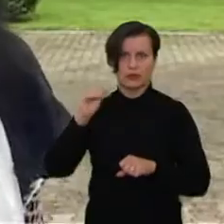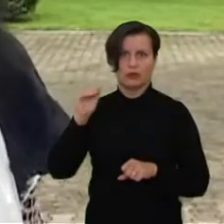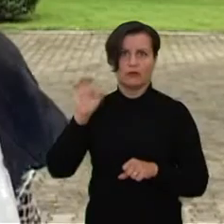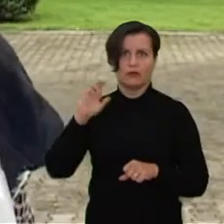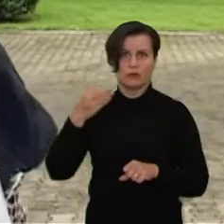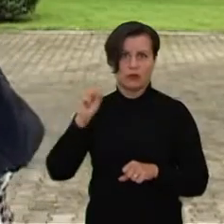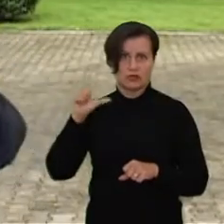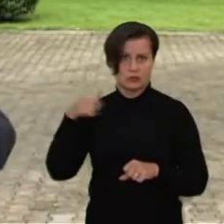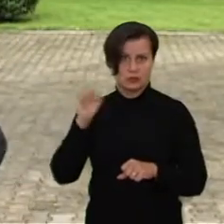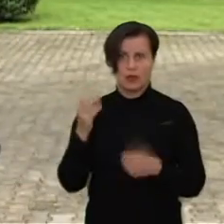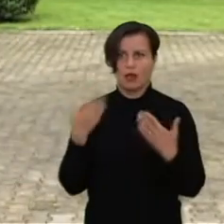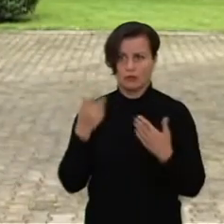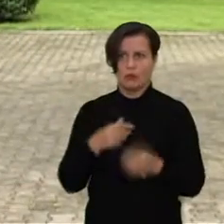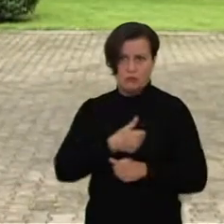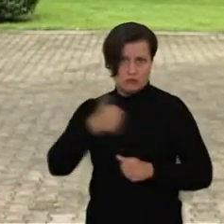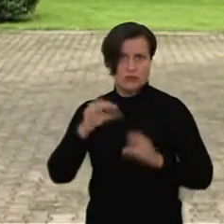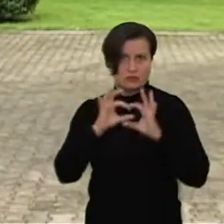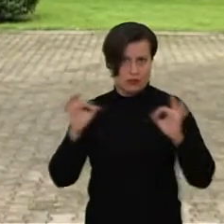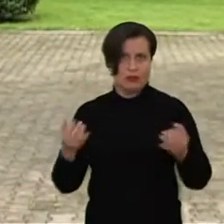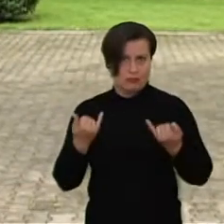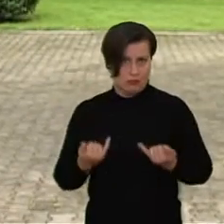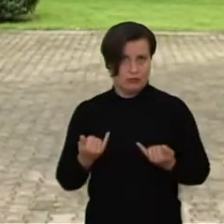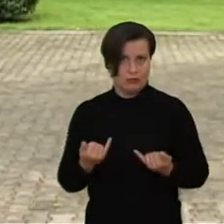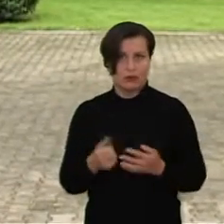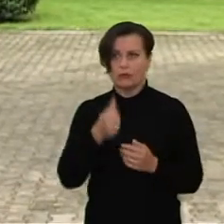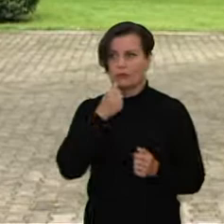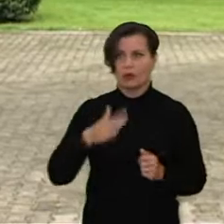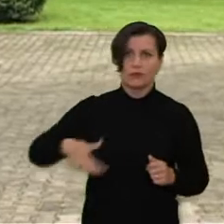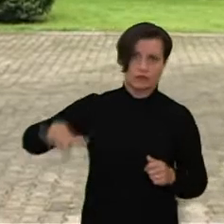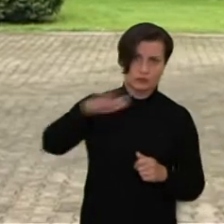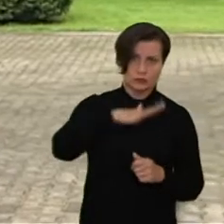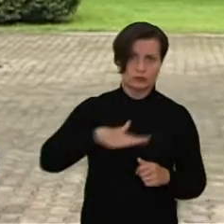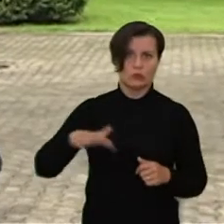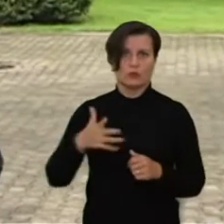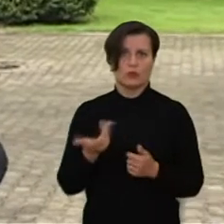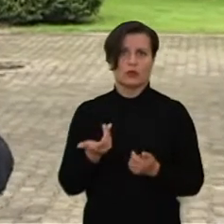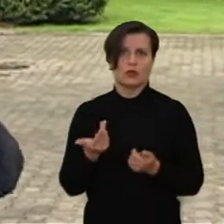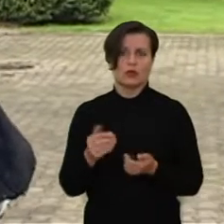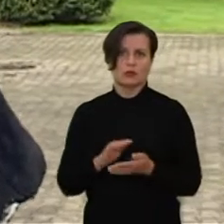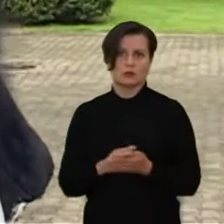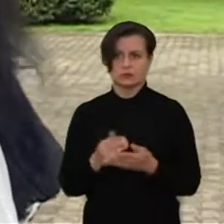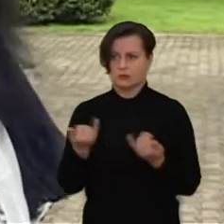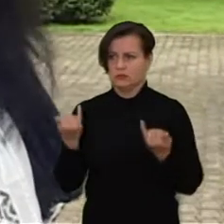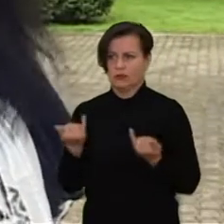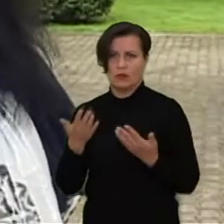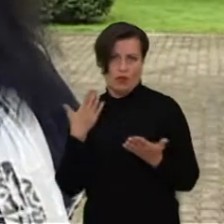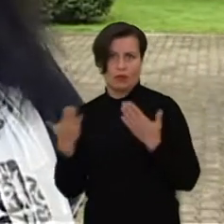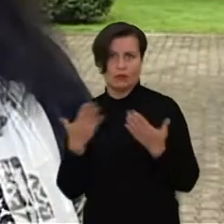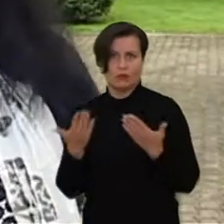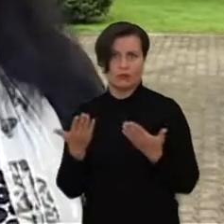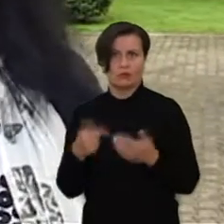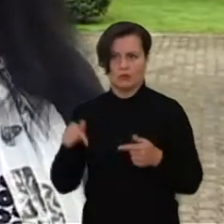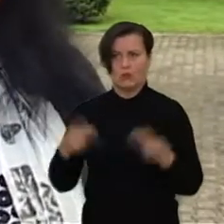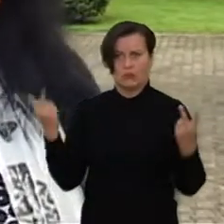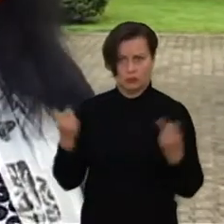nesatruotėtų, kad visiškai palankia sąlygos ir visuomenės, sakysim, susidėliojimas dabartinis,